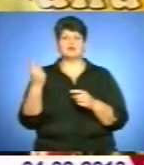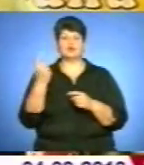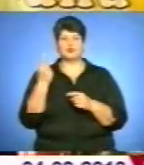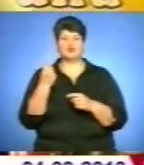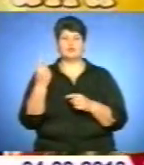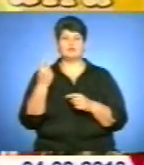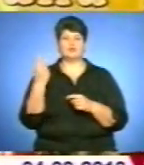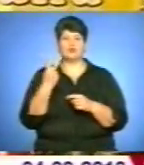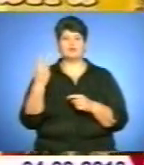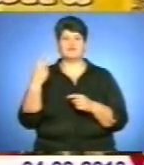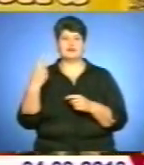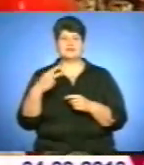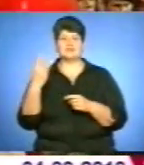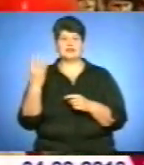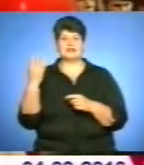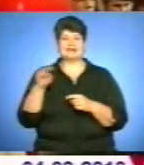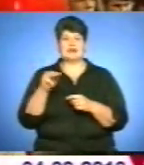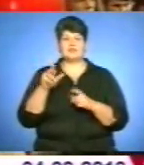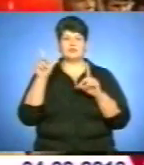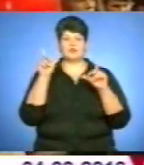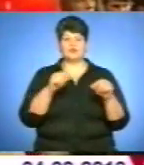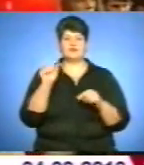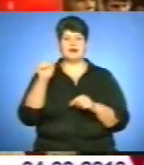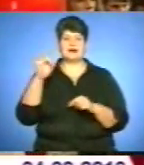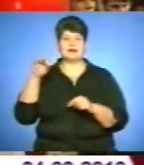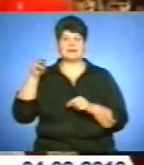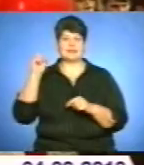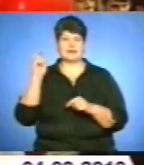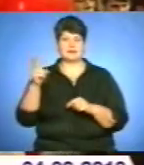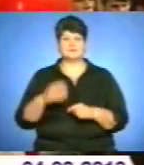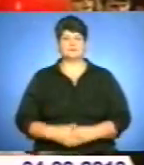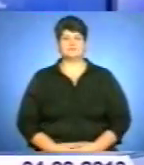поїдуть в Артек, де репрезентуватимуть край у заключеному турі конкурсу.